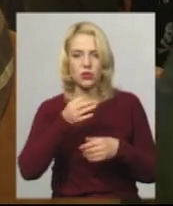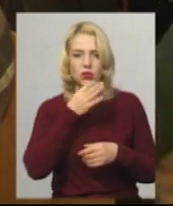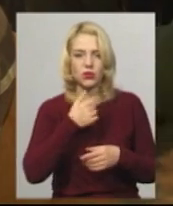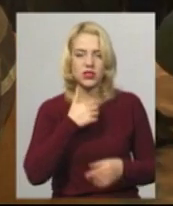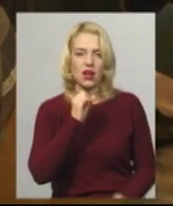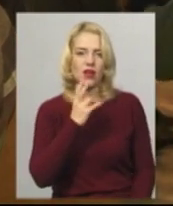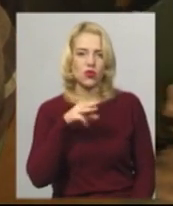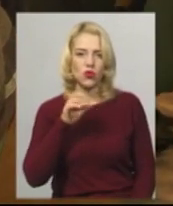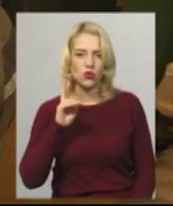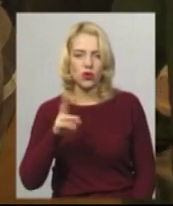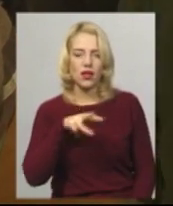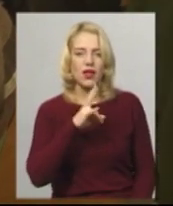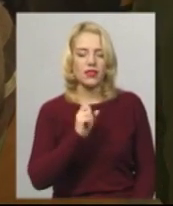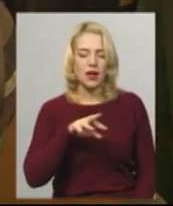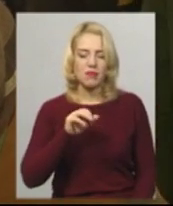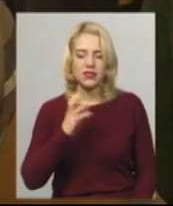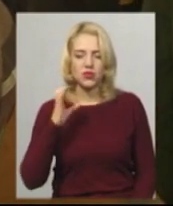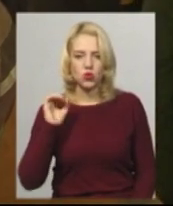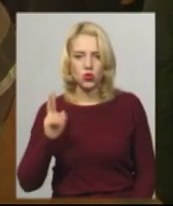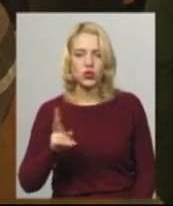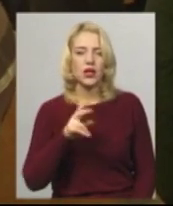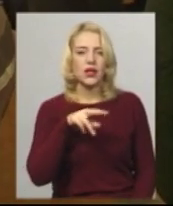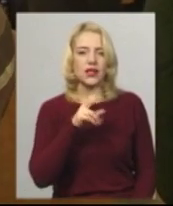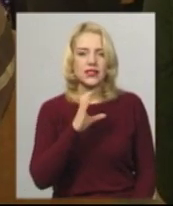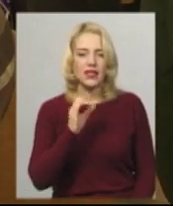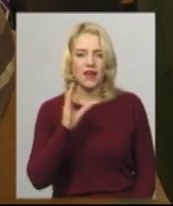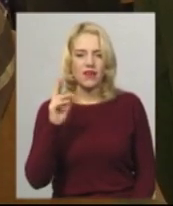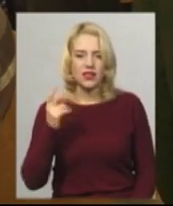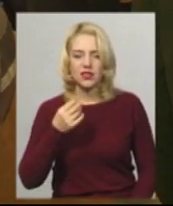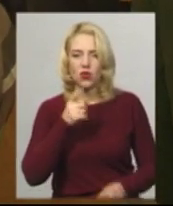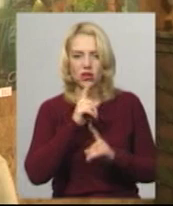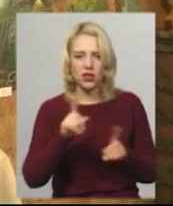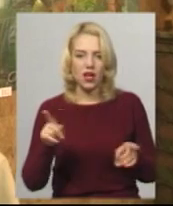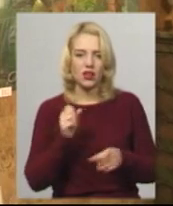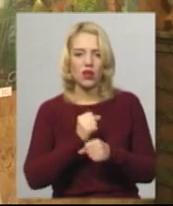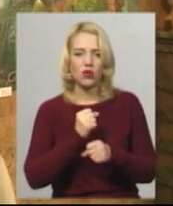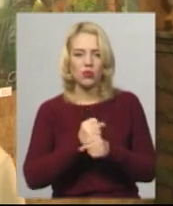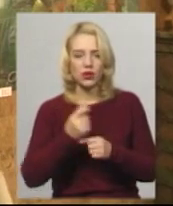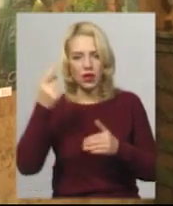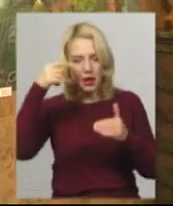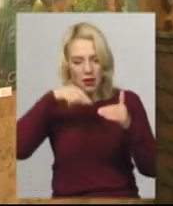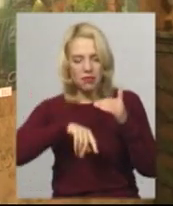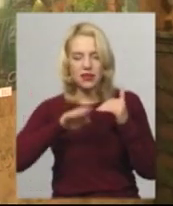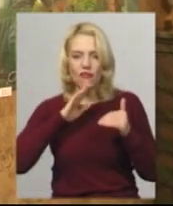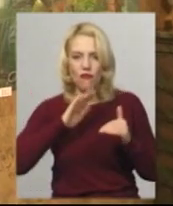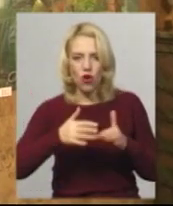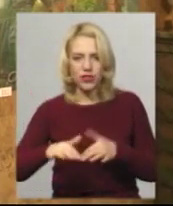дуже цікаві роботи Немистюк, Севець. Оригінальна робота, підводний світ, цивілізація. Потенціал наших